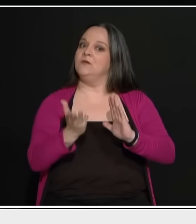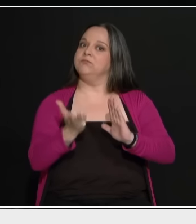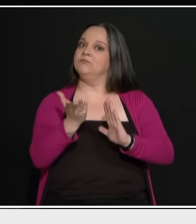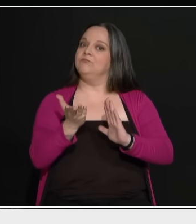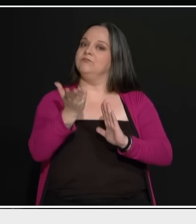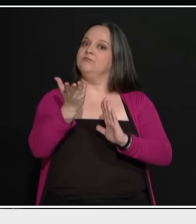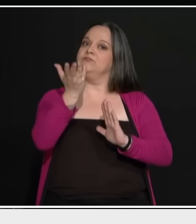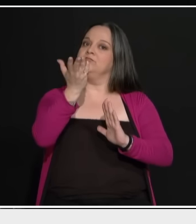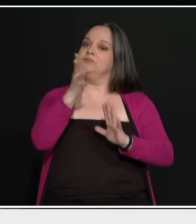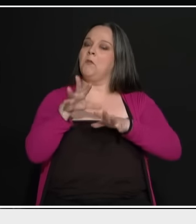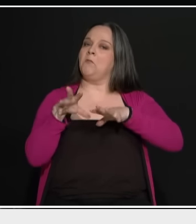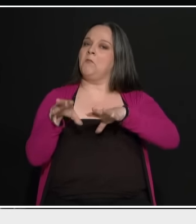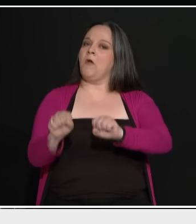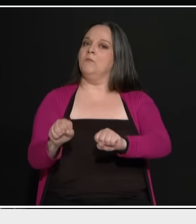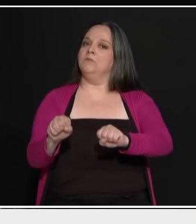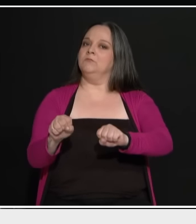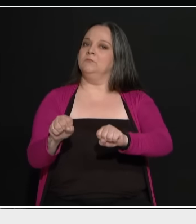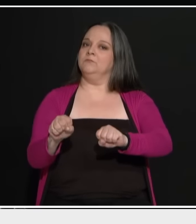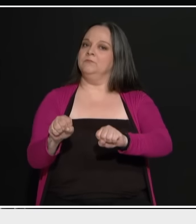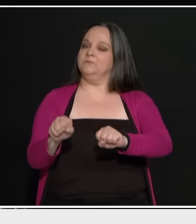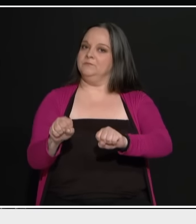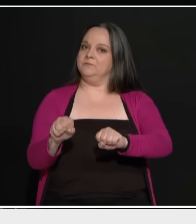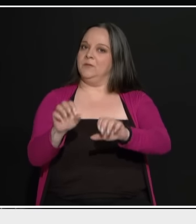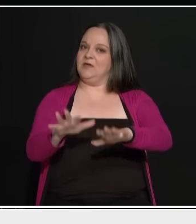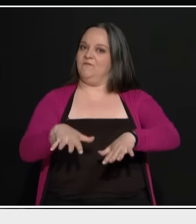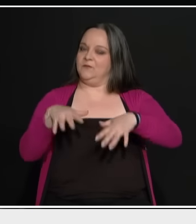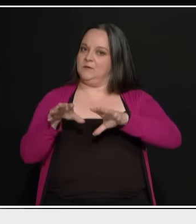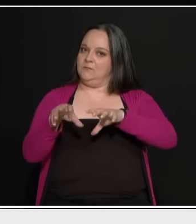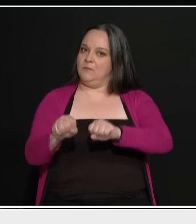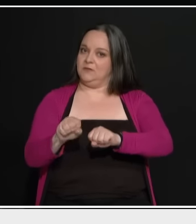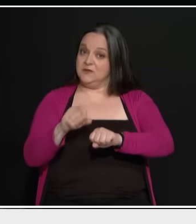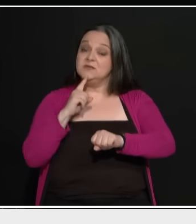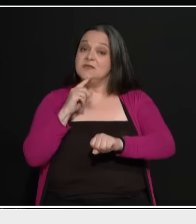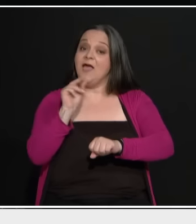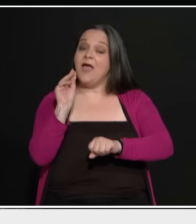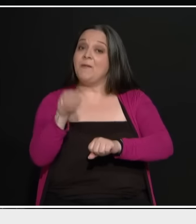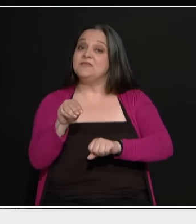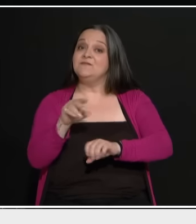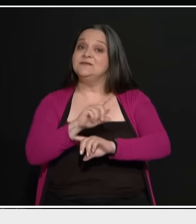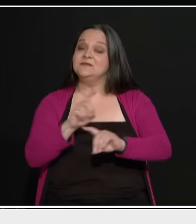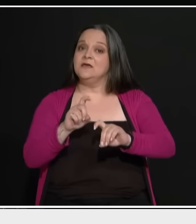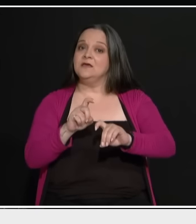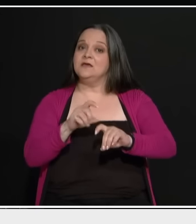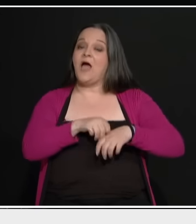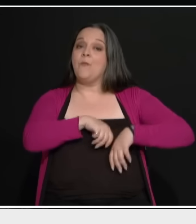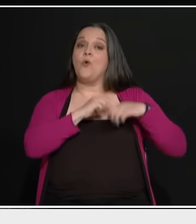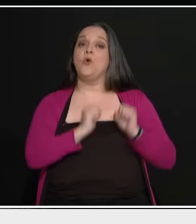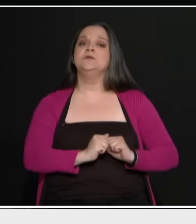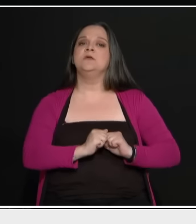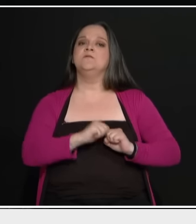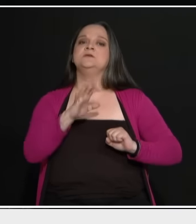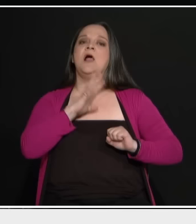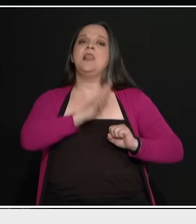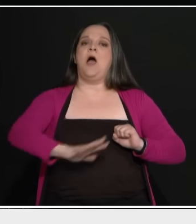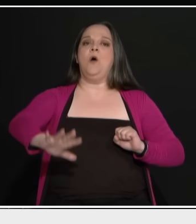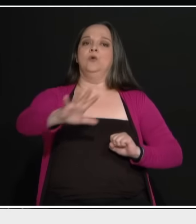καγγελαρία. Την απελπισία του κόσμου εκμεταλλεύονται όλοι οι φασίστες. Όλοι